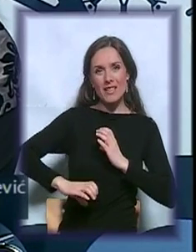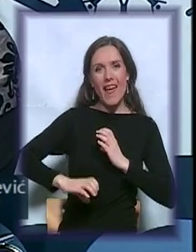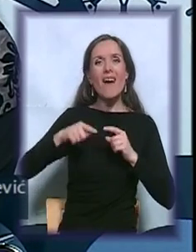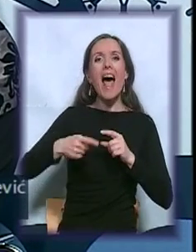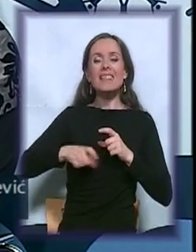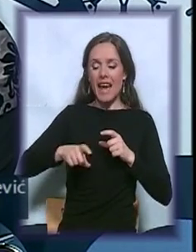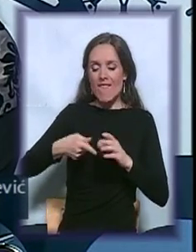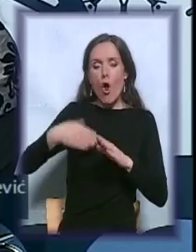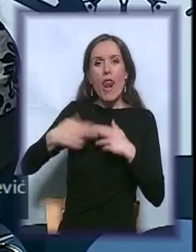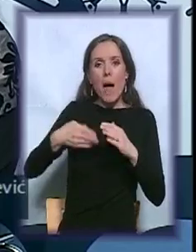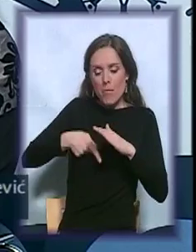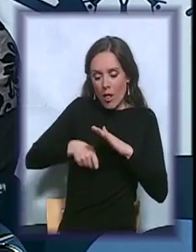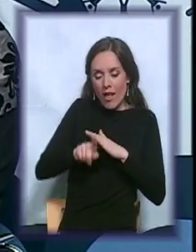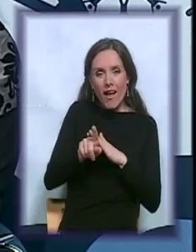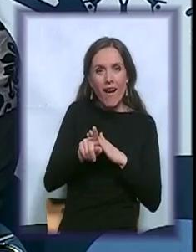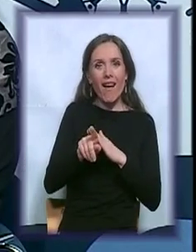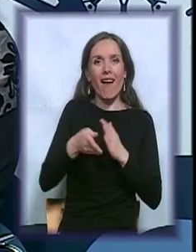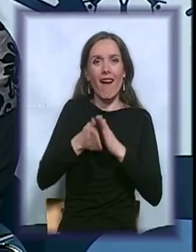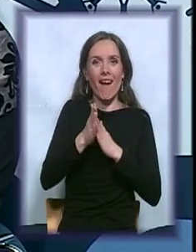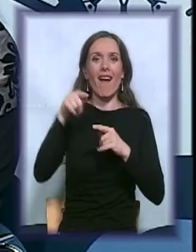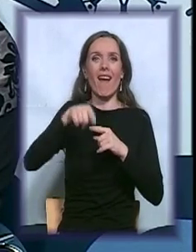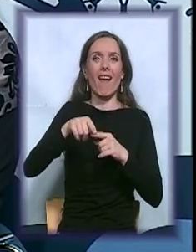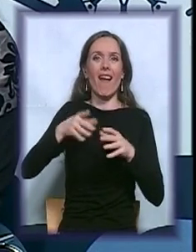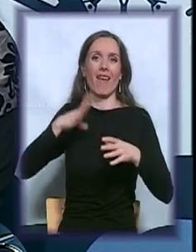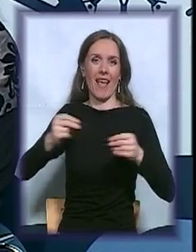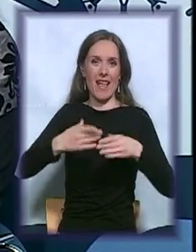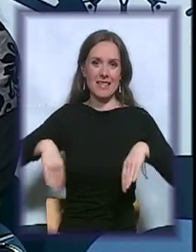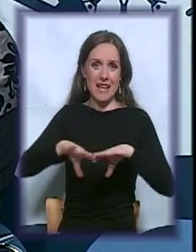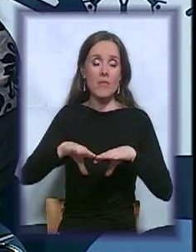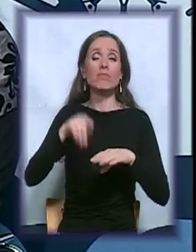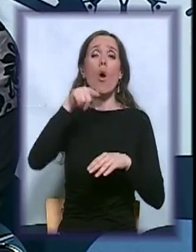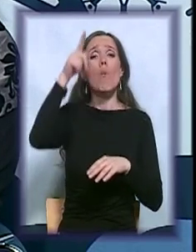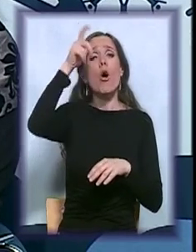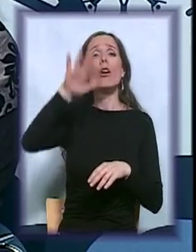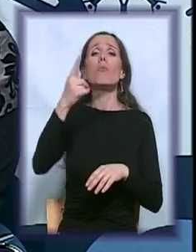stomaka. danas u Srbiji nekde žive oko 5000 ljudi, a u Beogledu oko 1800.